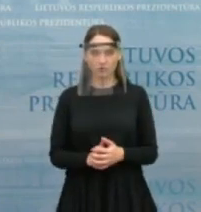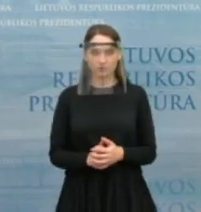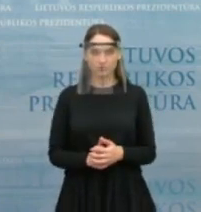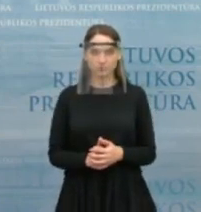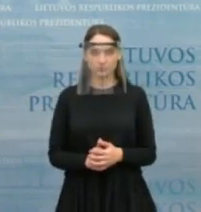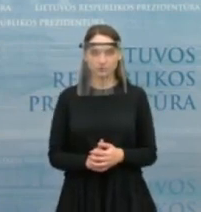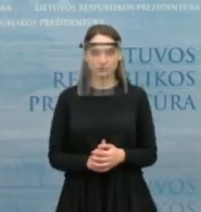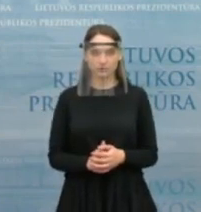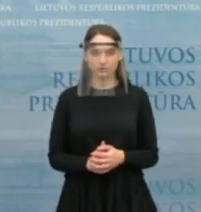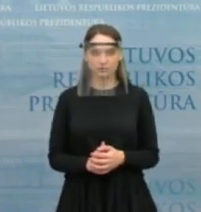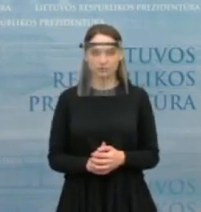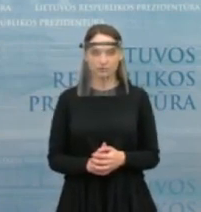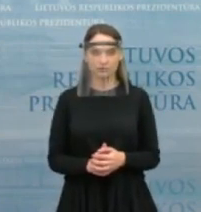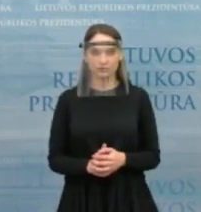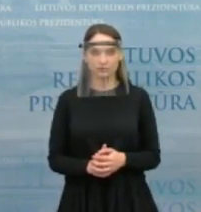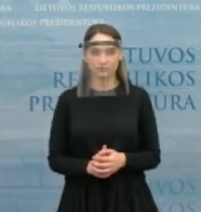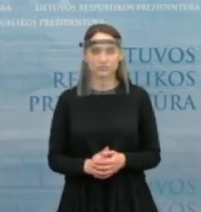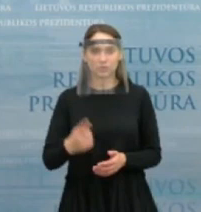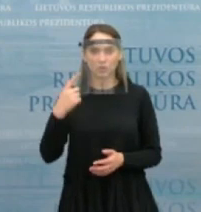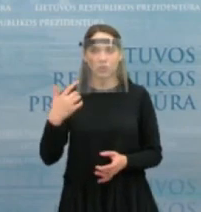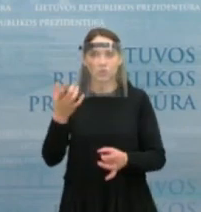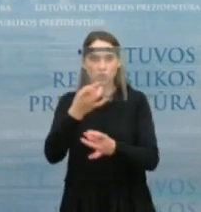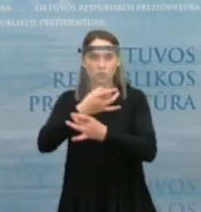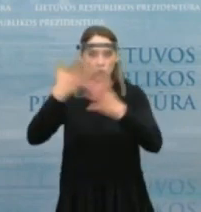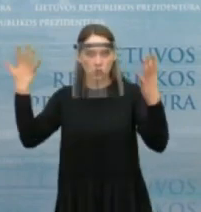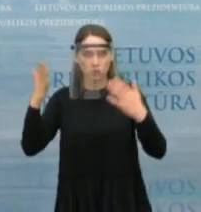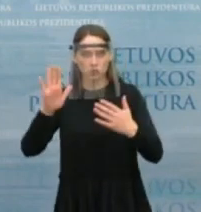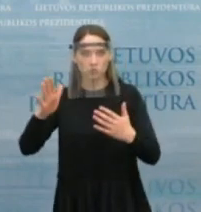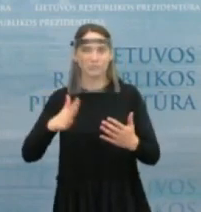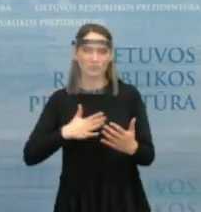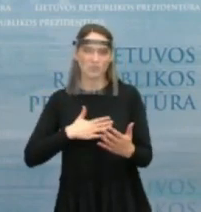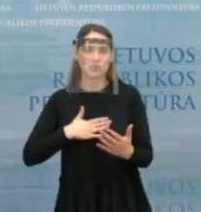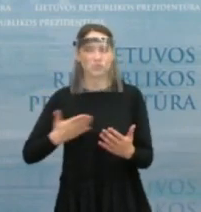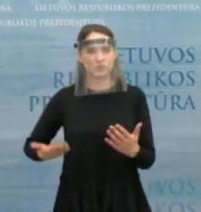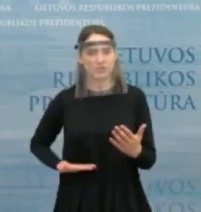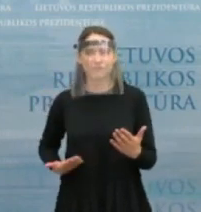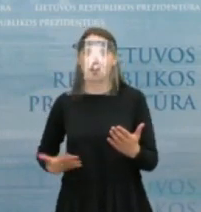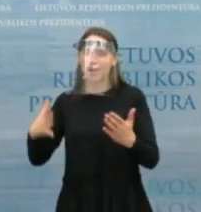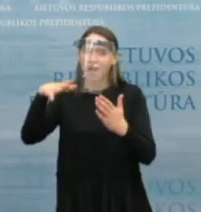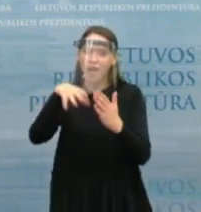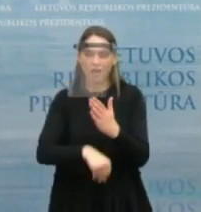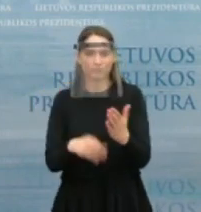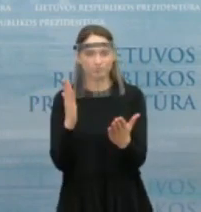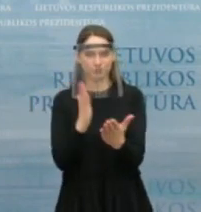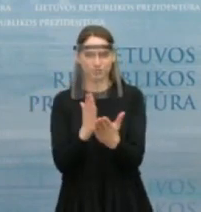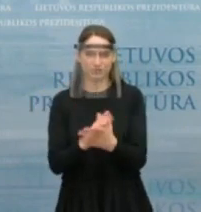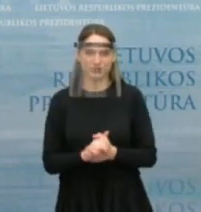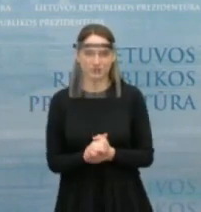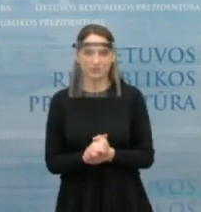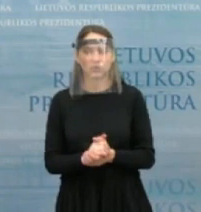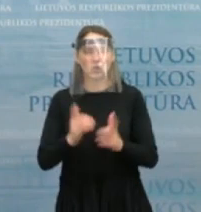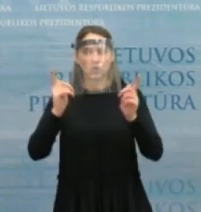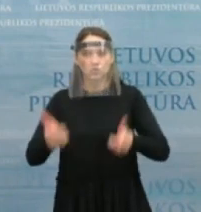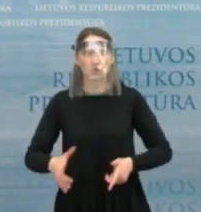būtų neatsiema mūsų gyvenimo dalimi. Tikrai matome įvairių